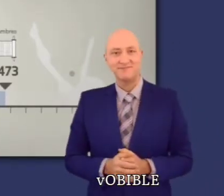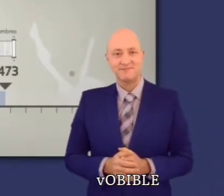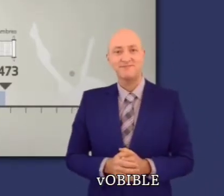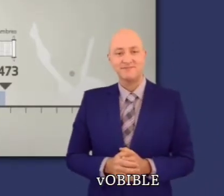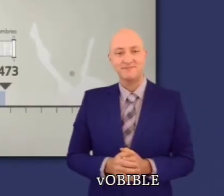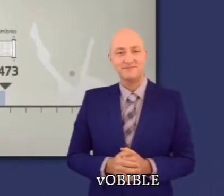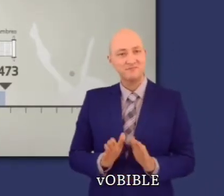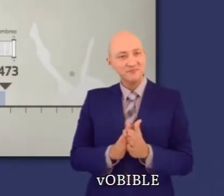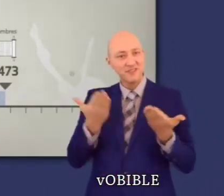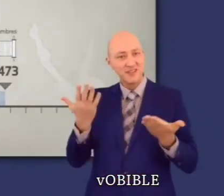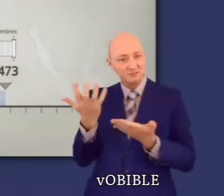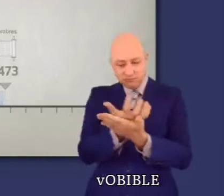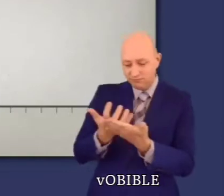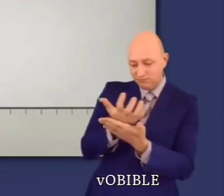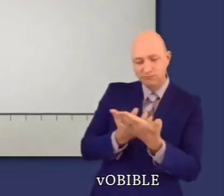s'est achevée la rédaction.